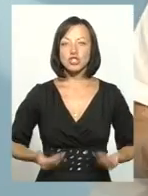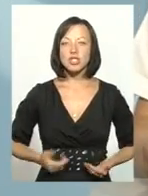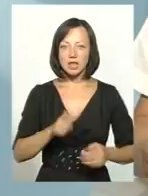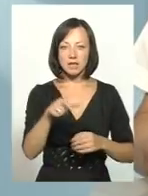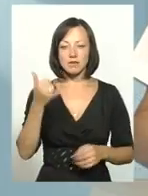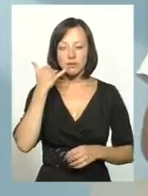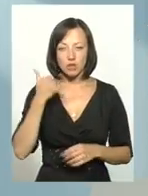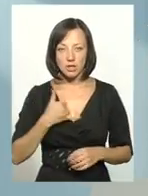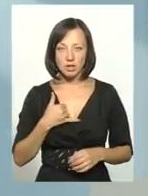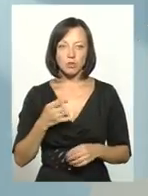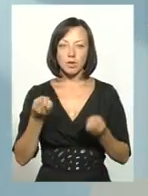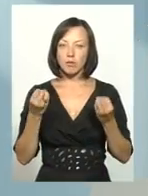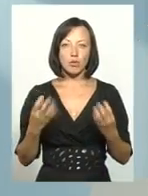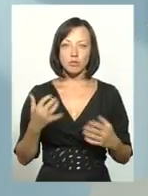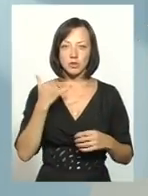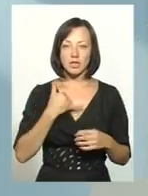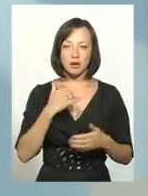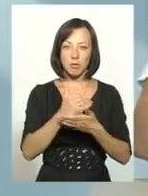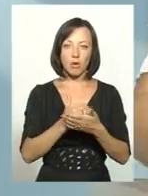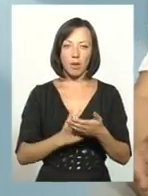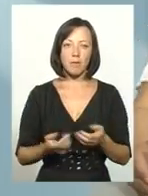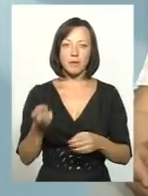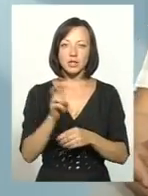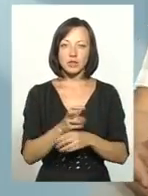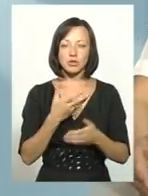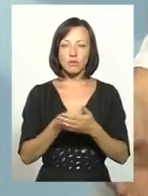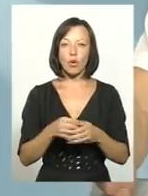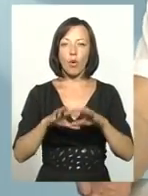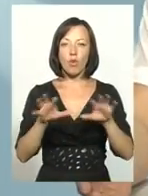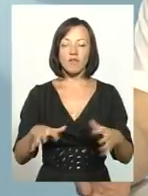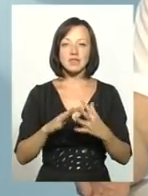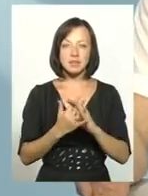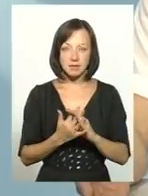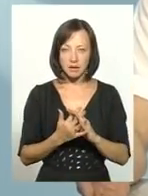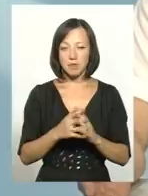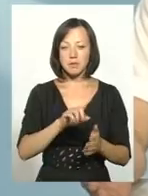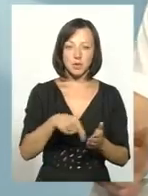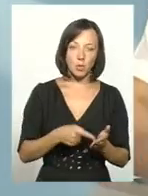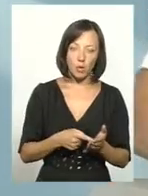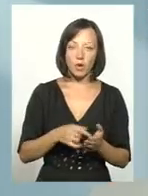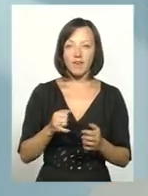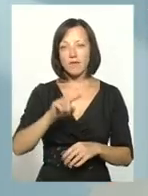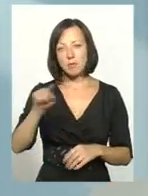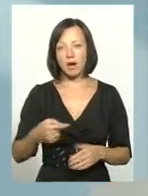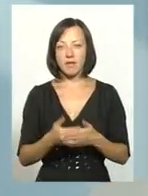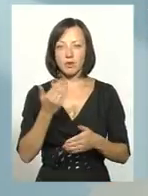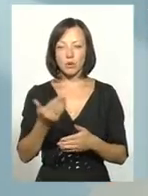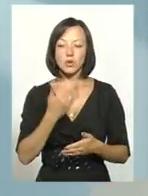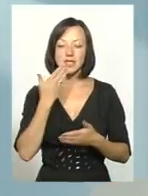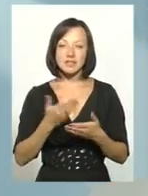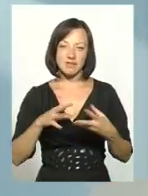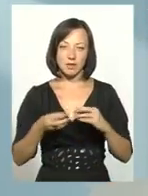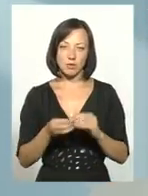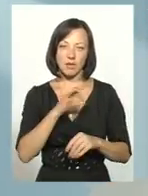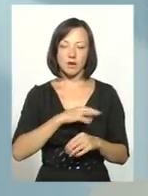сьогодні дзвонили. Щоб вони не просто позвонили на програму, а прийшли до свого сільського голови, селищного чи міського, і вимагали від нього звіту про